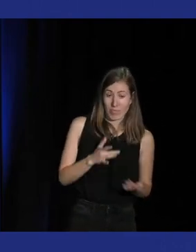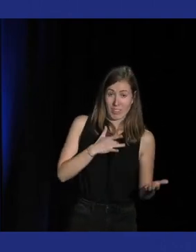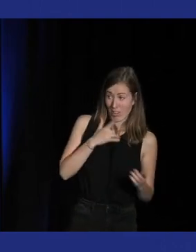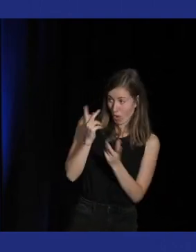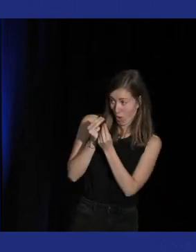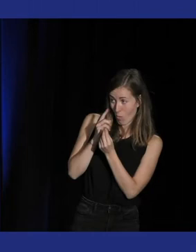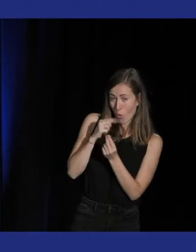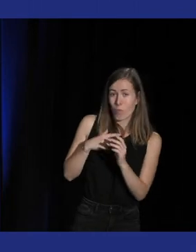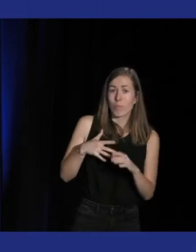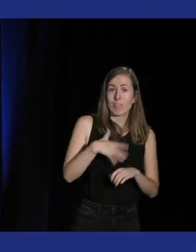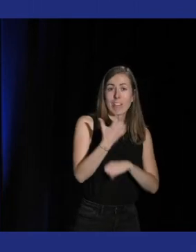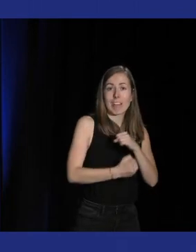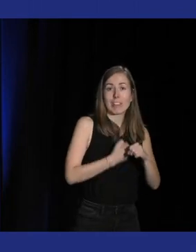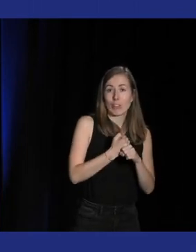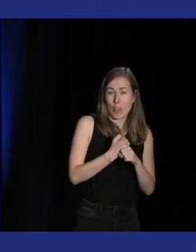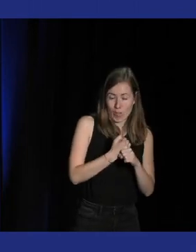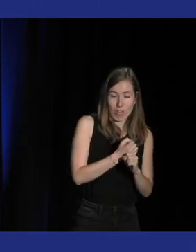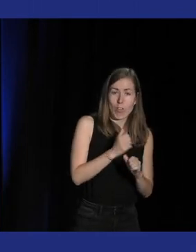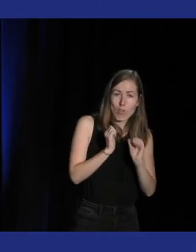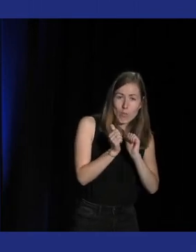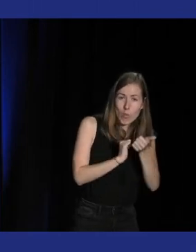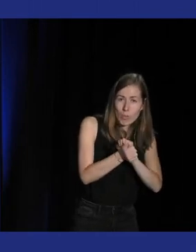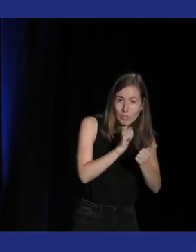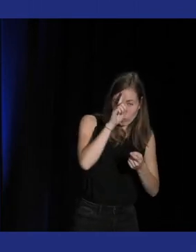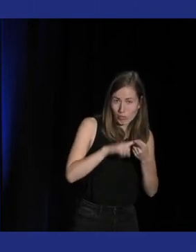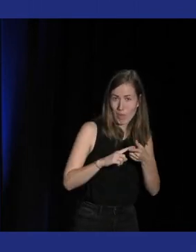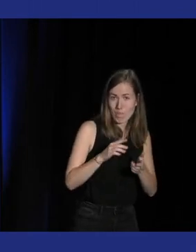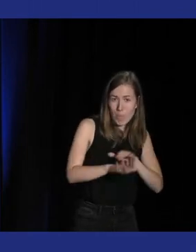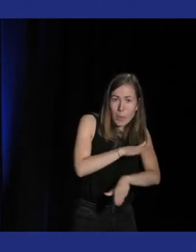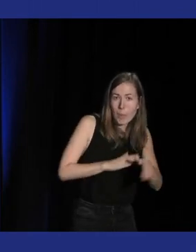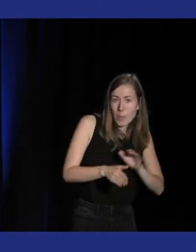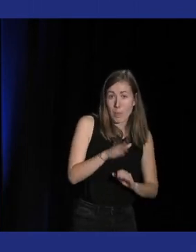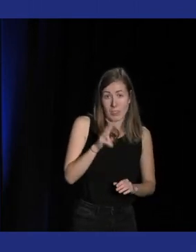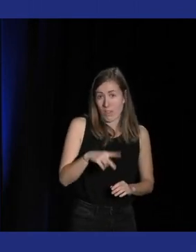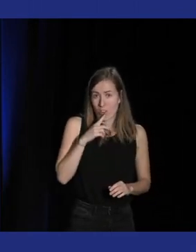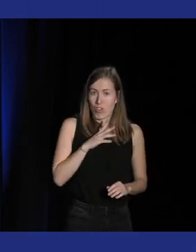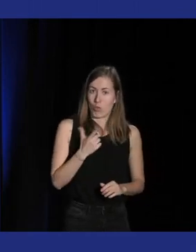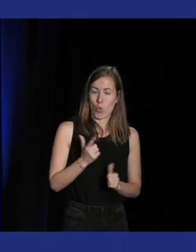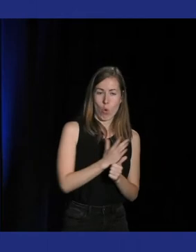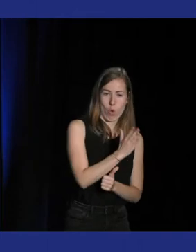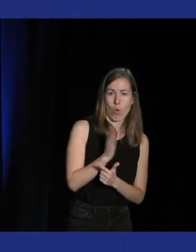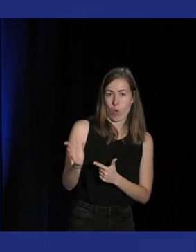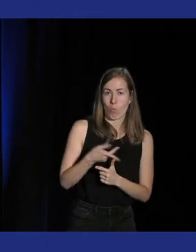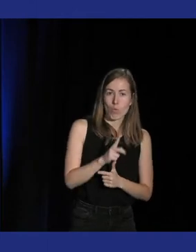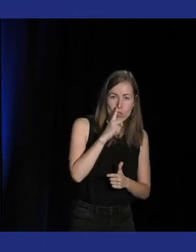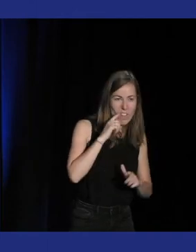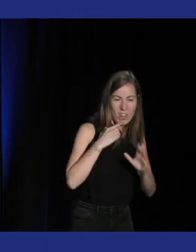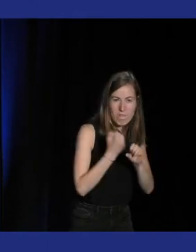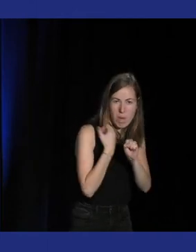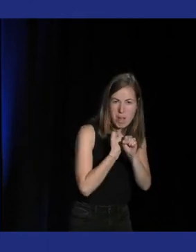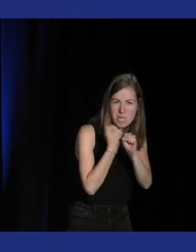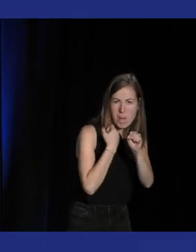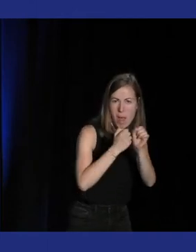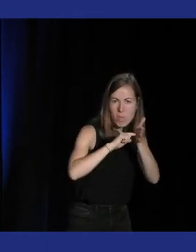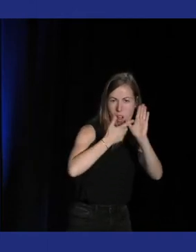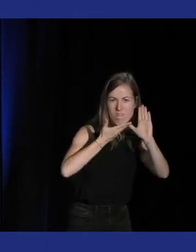sur The Dance Revolution il y avait effectivement pendant une longue période ces deux clans qui étaient le premier plutôt orienté arcade, score et donc